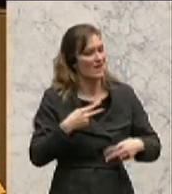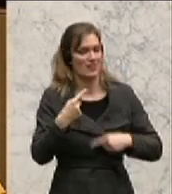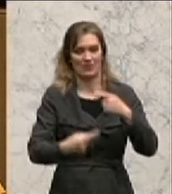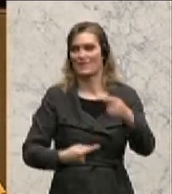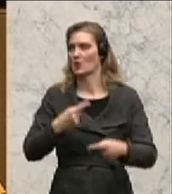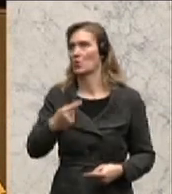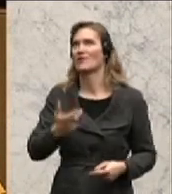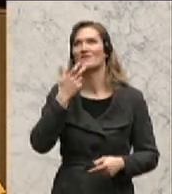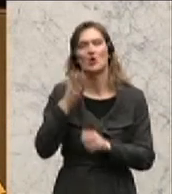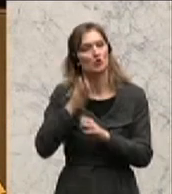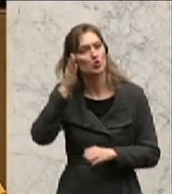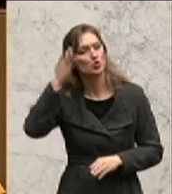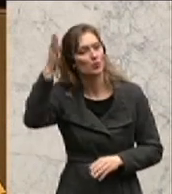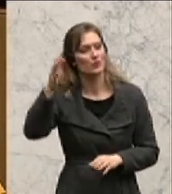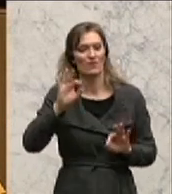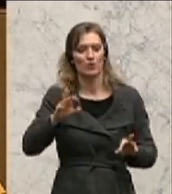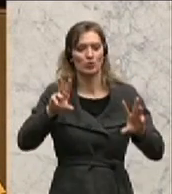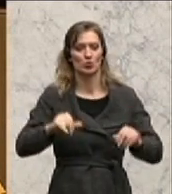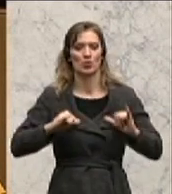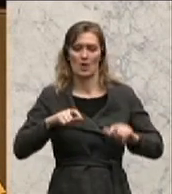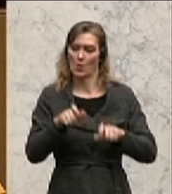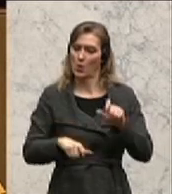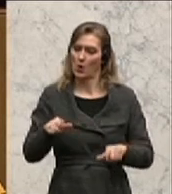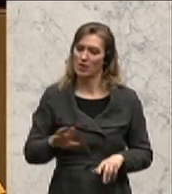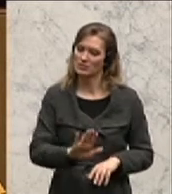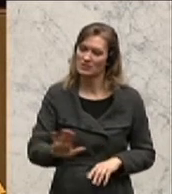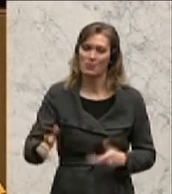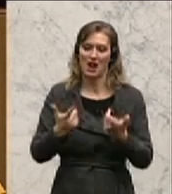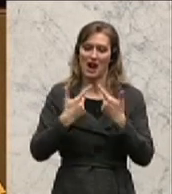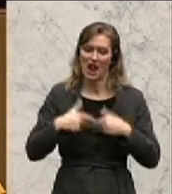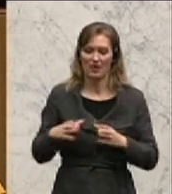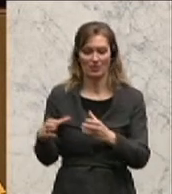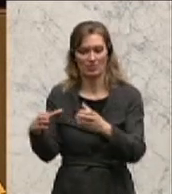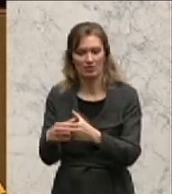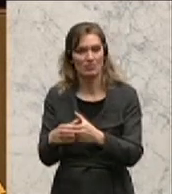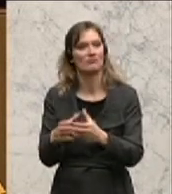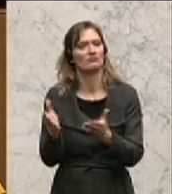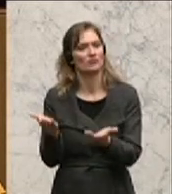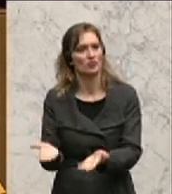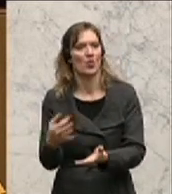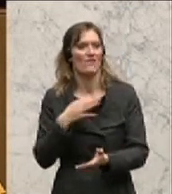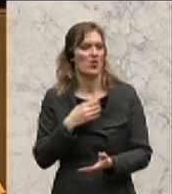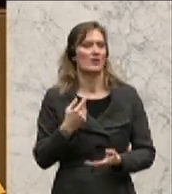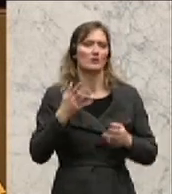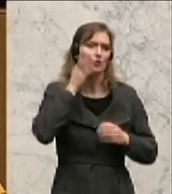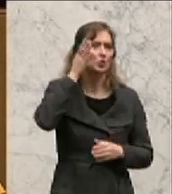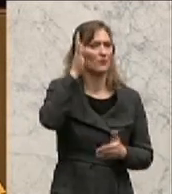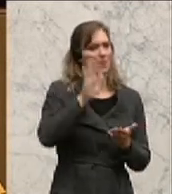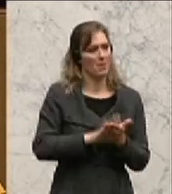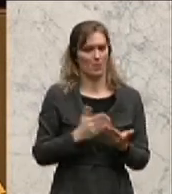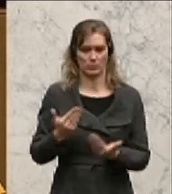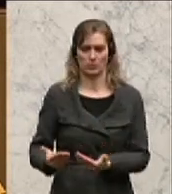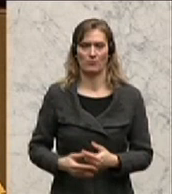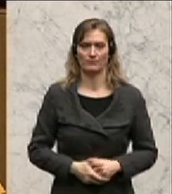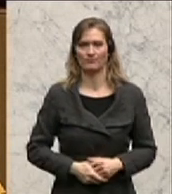Wir wollen eine Zukunft schaffen für die Südtiroler, für eine Landeseinheit, die es für uns natürlich auch in Zukunft geben soll.